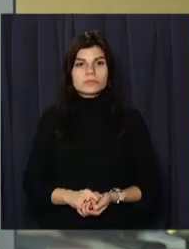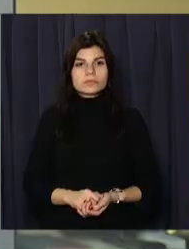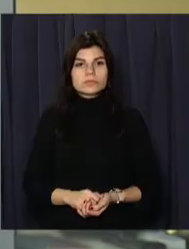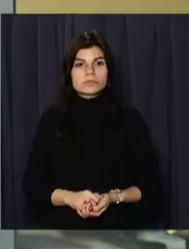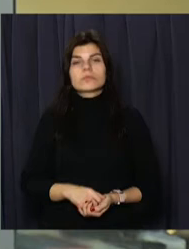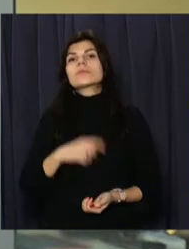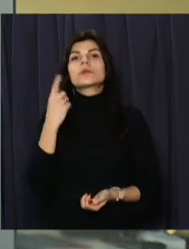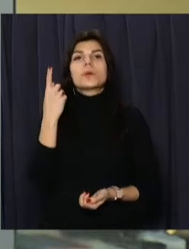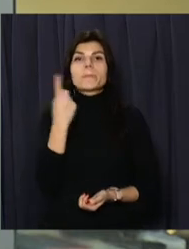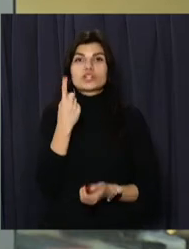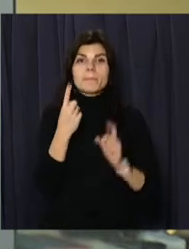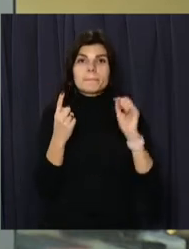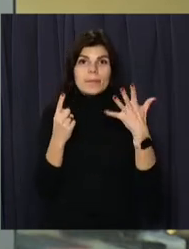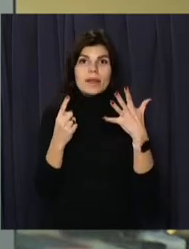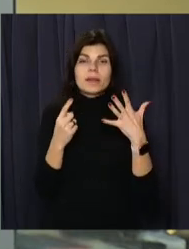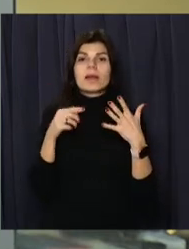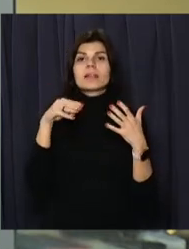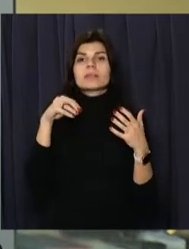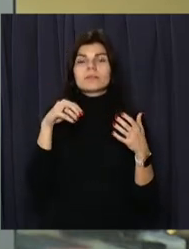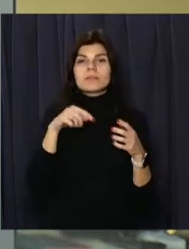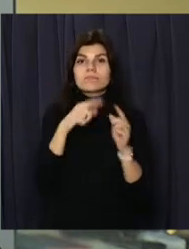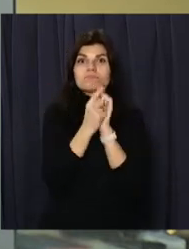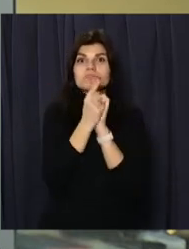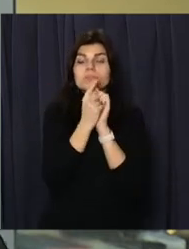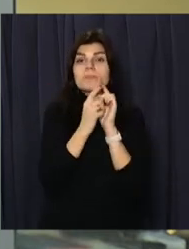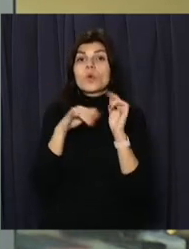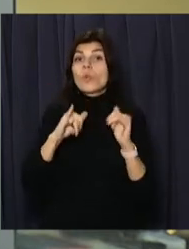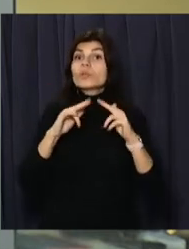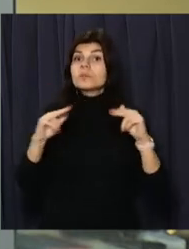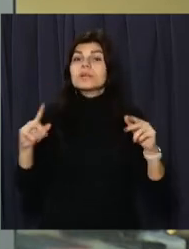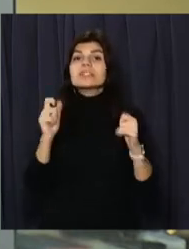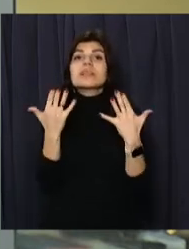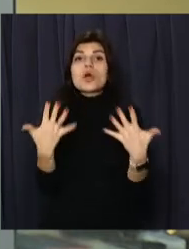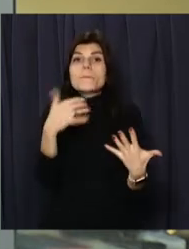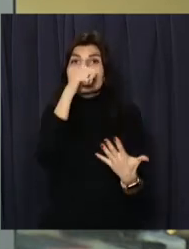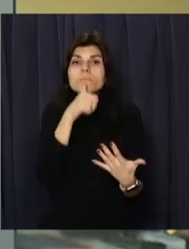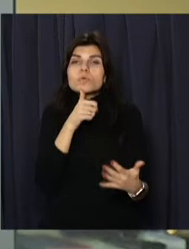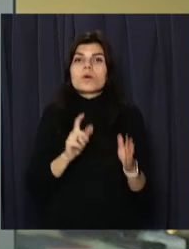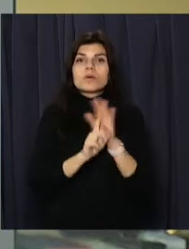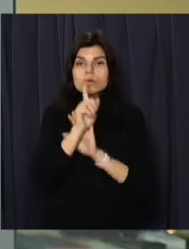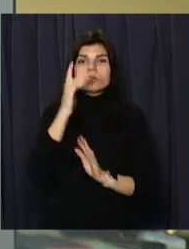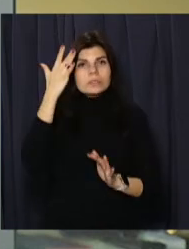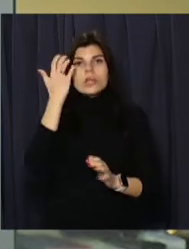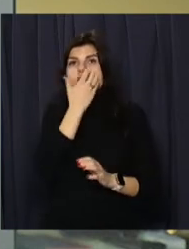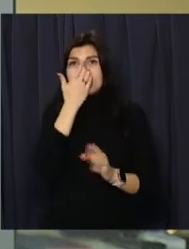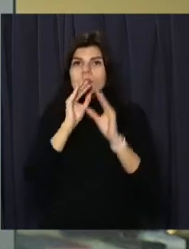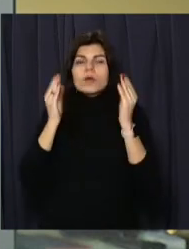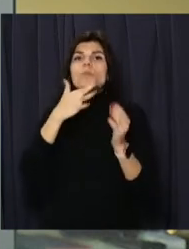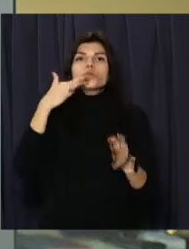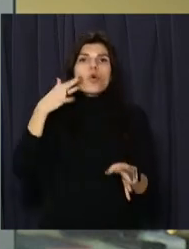Першу п'ятірку термомодернізують вже цьогоріч. У Дніпрі за кілька місяців почнуть утеплення кількох